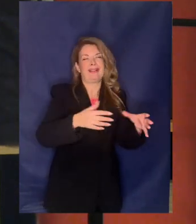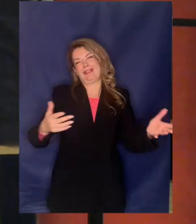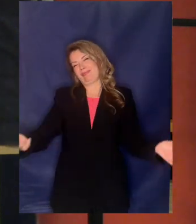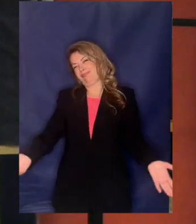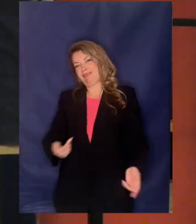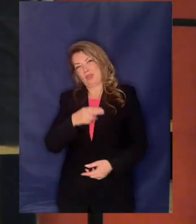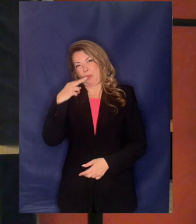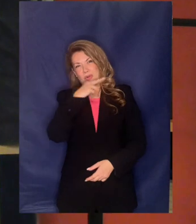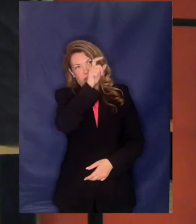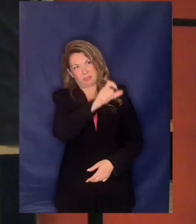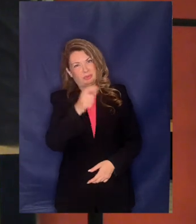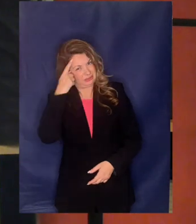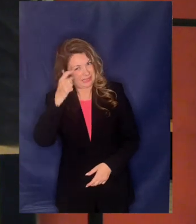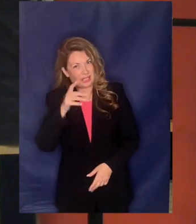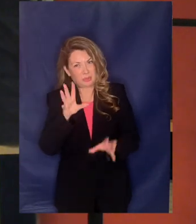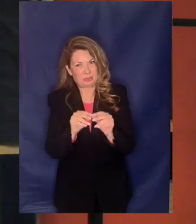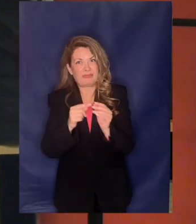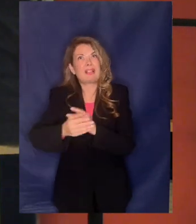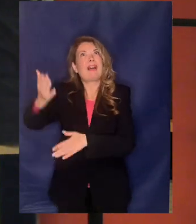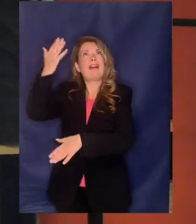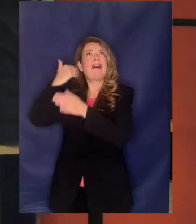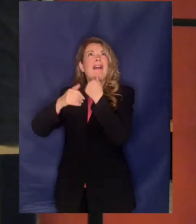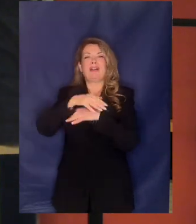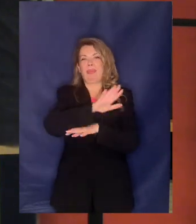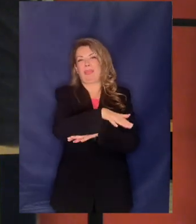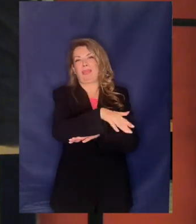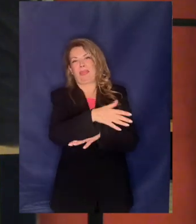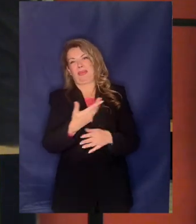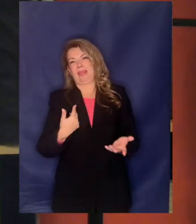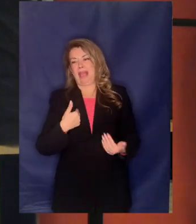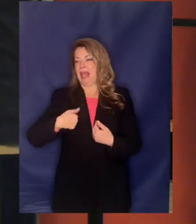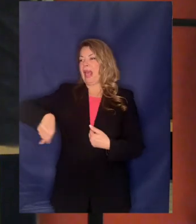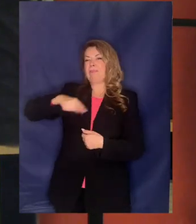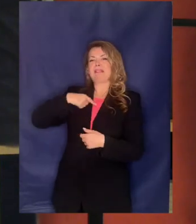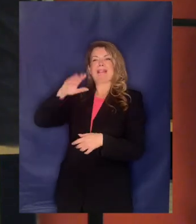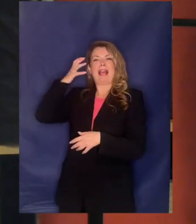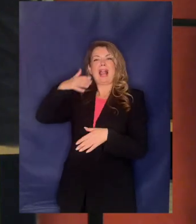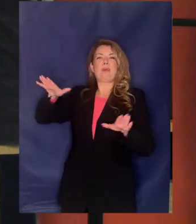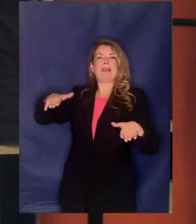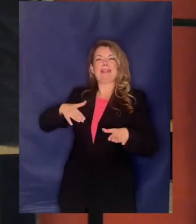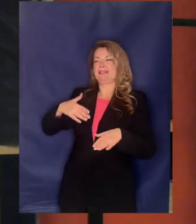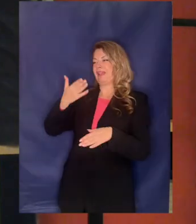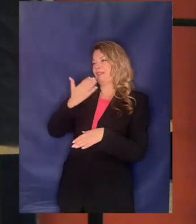μαθαίνανε τα μάθαμε εμείς στο Γάλλεο στο Περιστέρι εκεί που πρέπει να γίνουμε ψυχτικοί